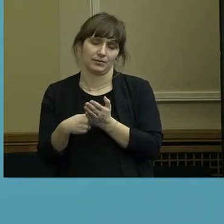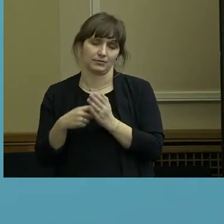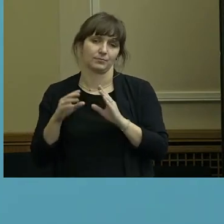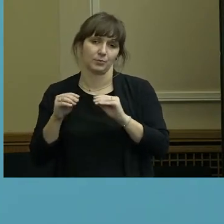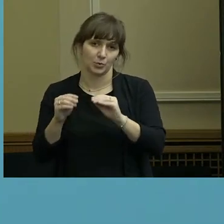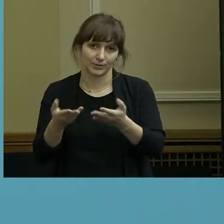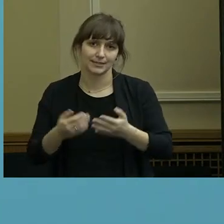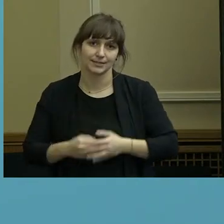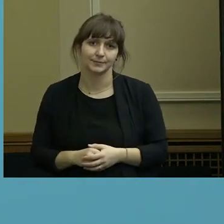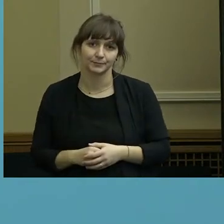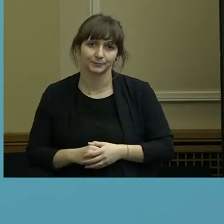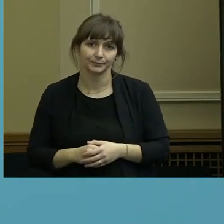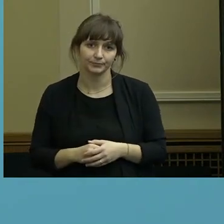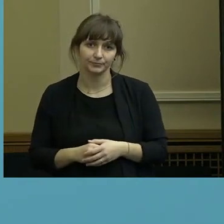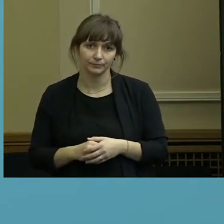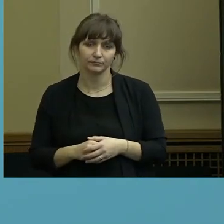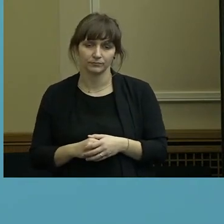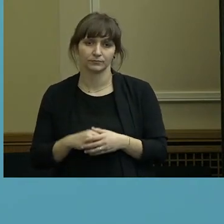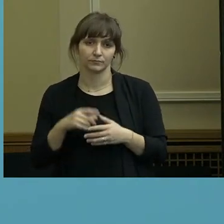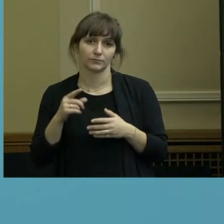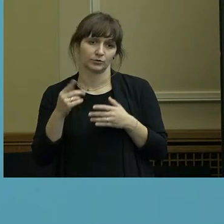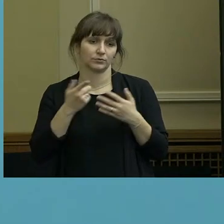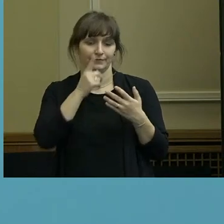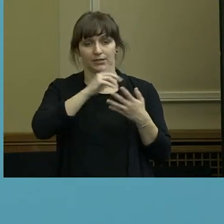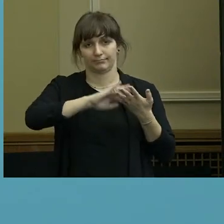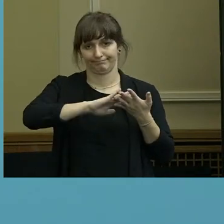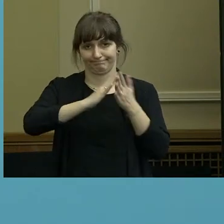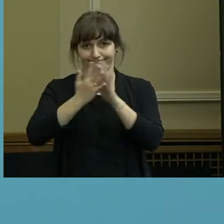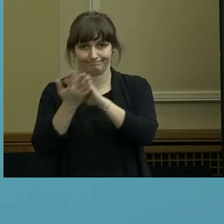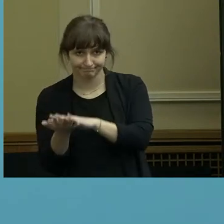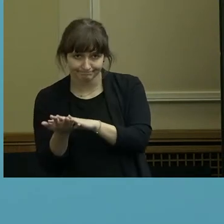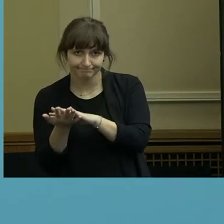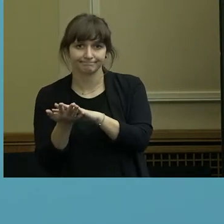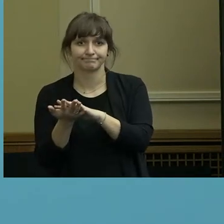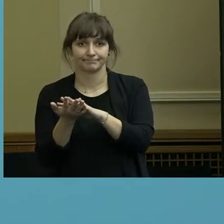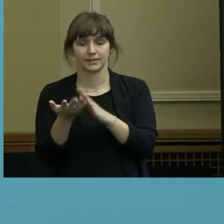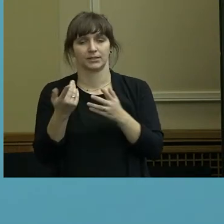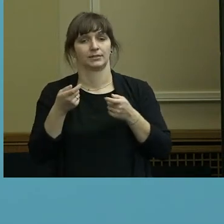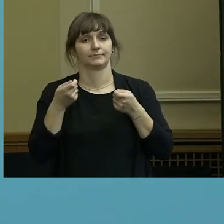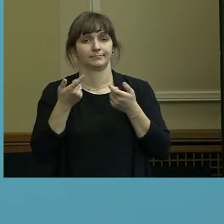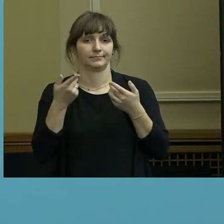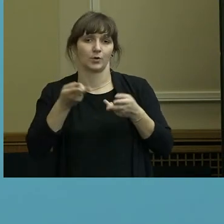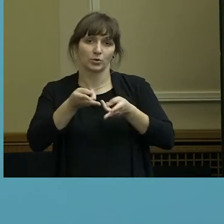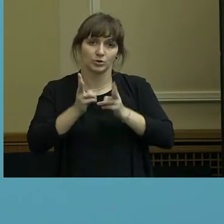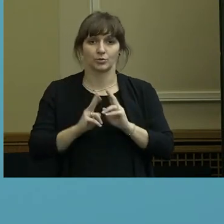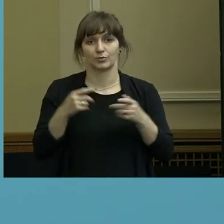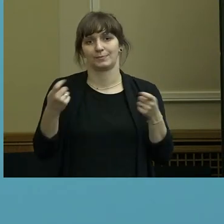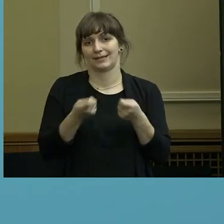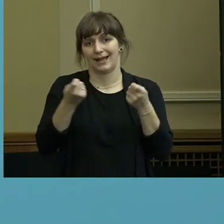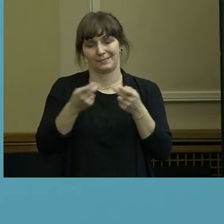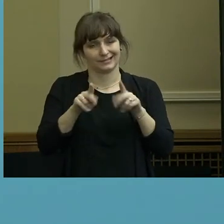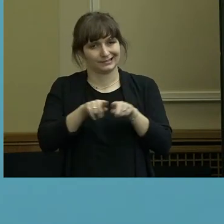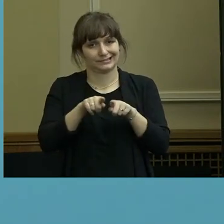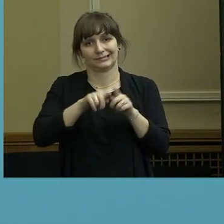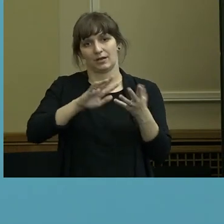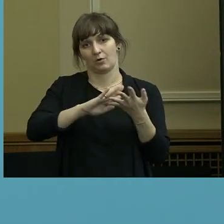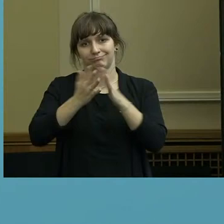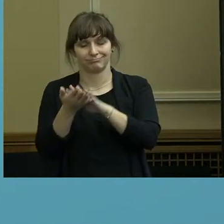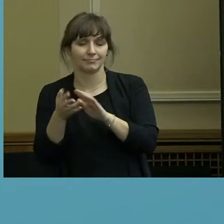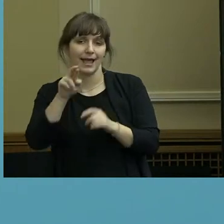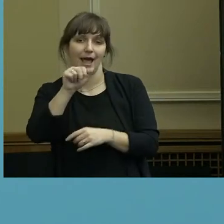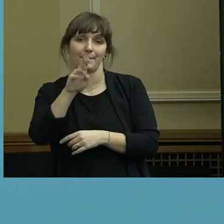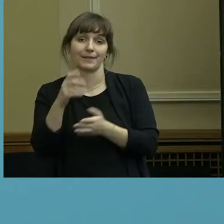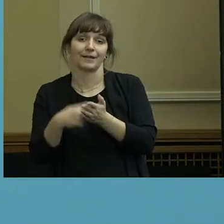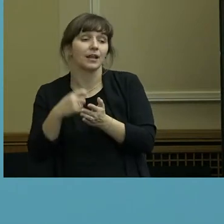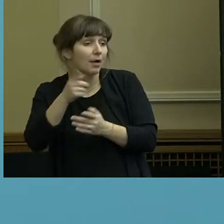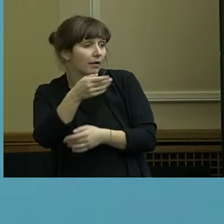einem bisherigen Konzessionsbetreiber an einen neuen Konzessionsbetreiber statt. Die Frage ist aber wichtig, die Sie